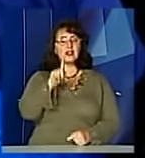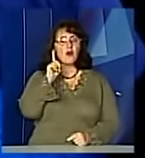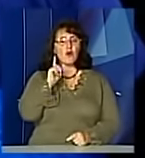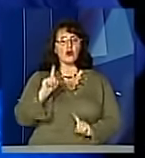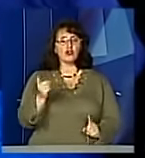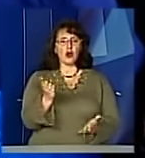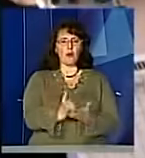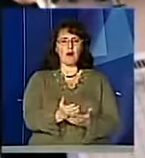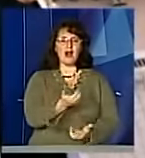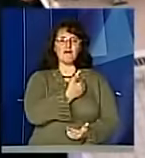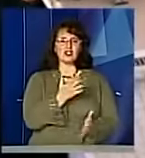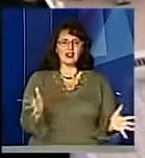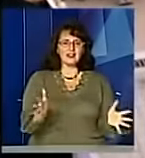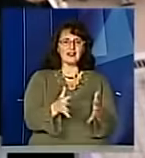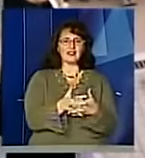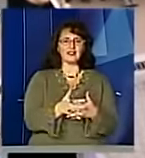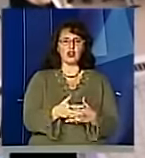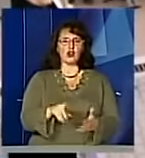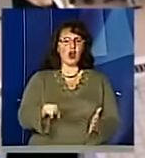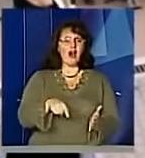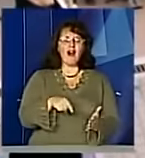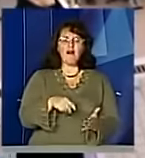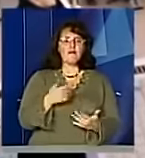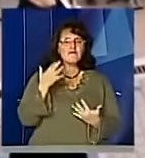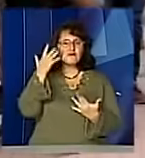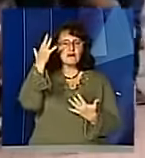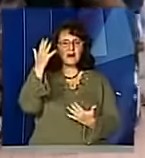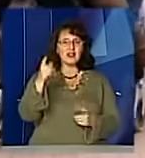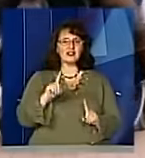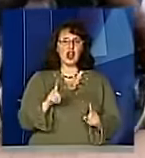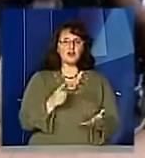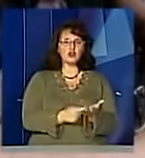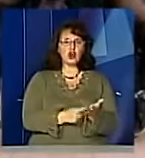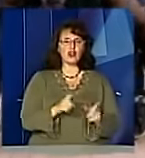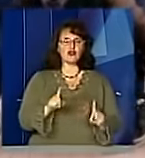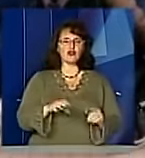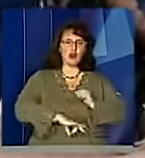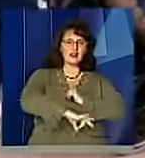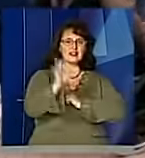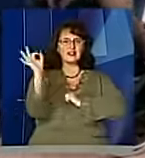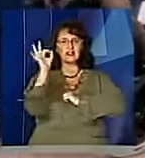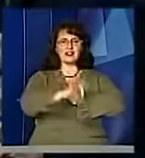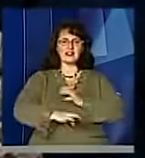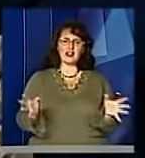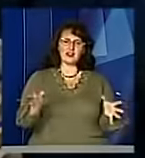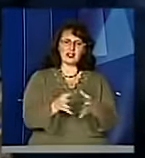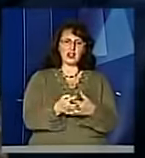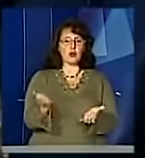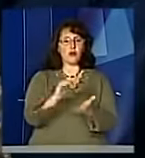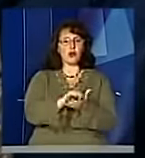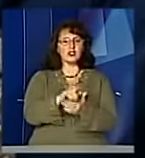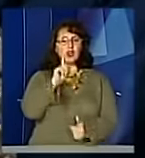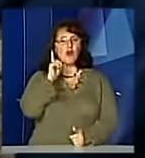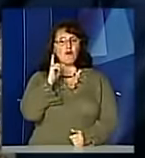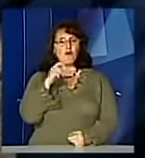бажання єднатися. Основна мета волонтерського агітпотягу – вхотре довести, що Схід і Захід разом. Познайомити молодь з культурою та